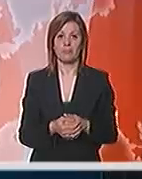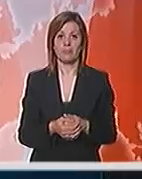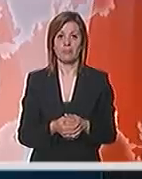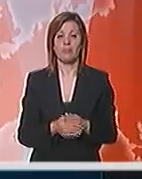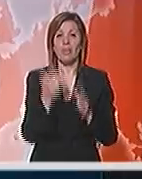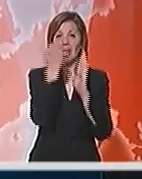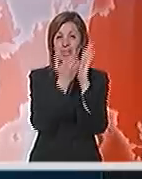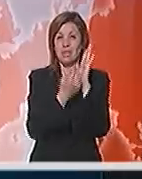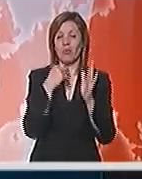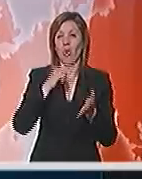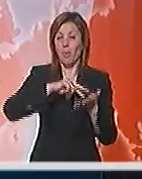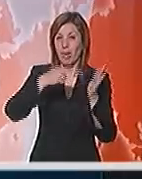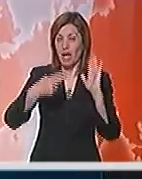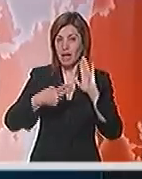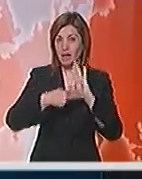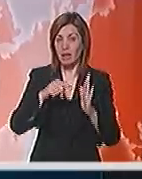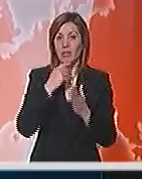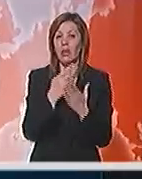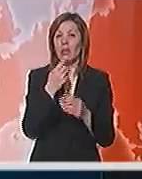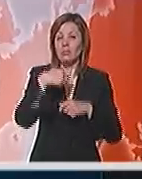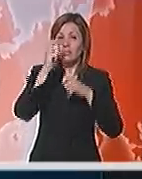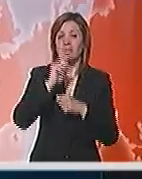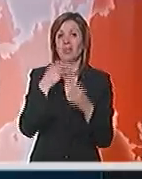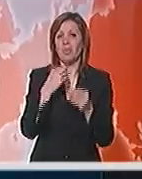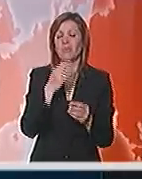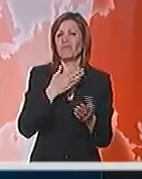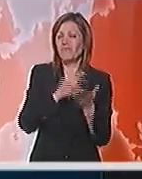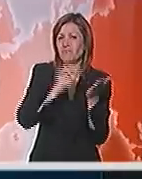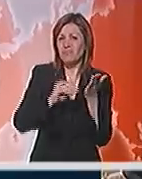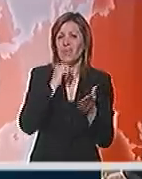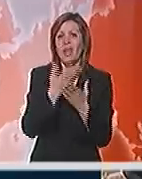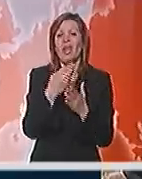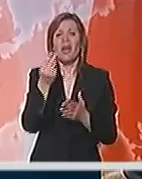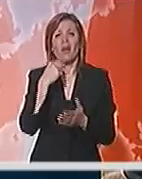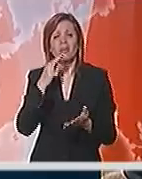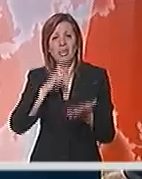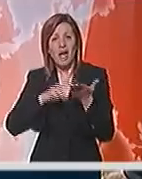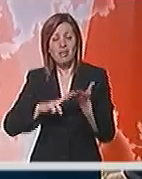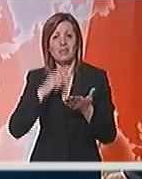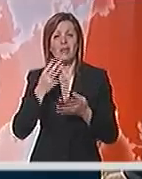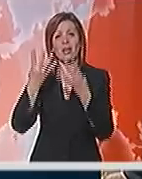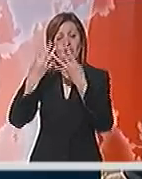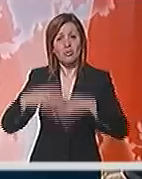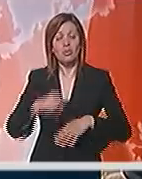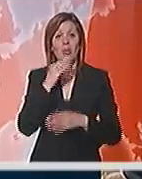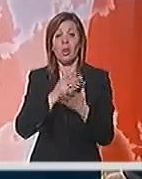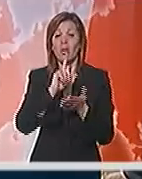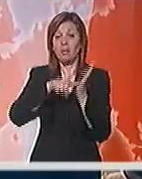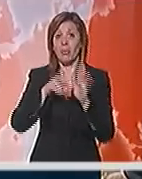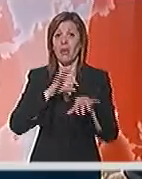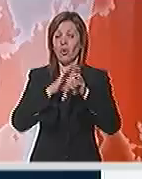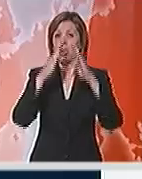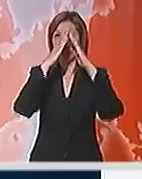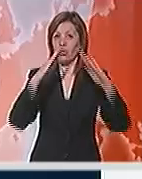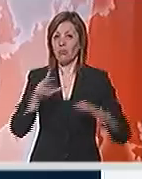Zakon o planiranju i izgradnji, neefikasna administracija, konverzija zemljišta, ekološke takse, reciklažna industrija, bio su teme o kojima su vodeći